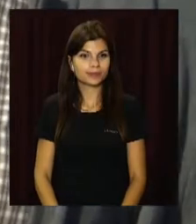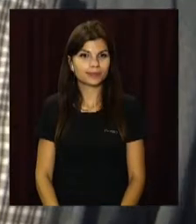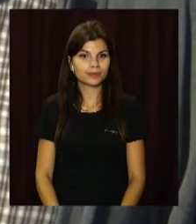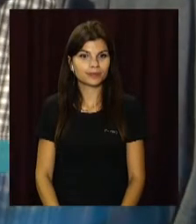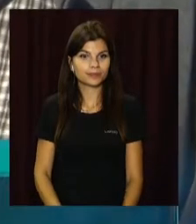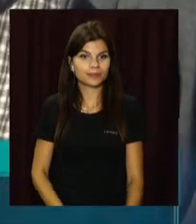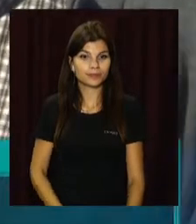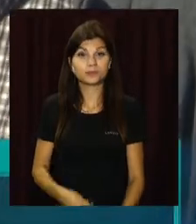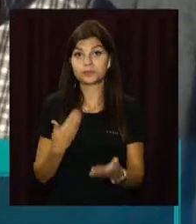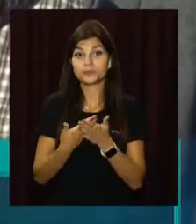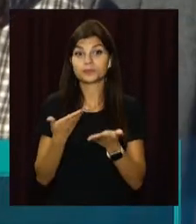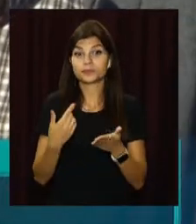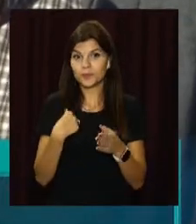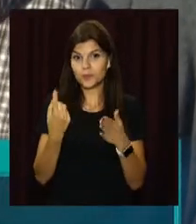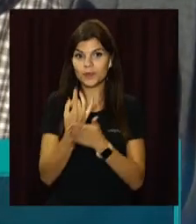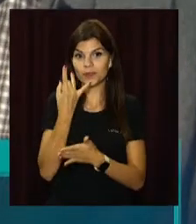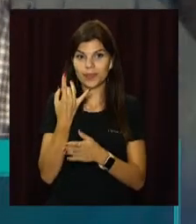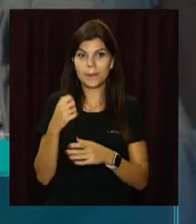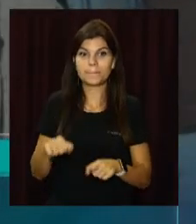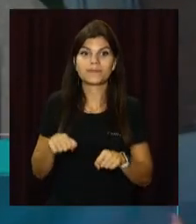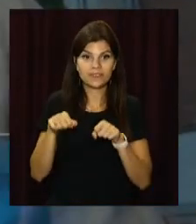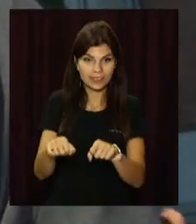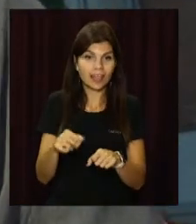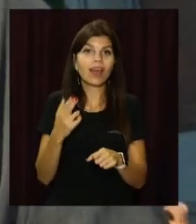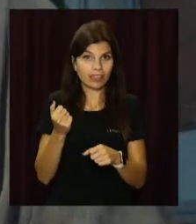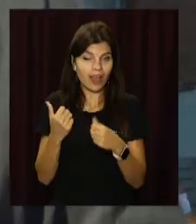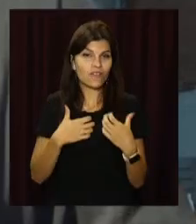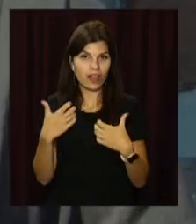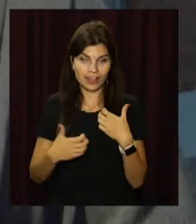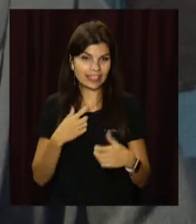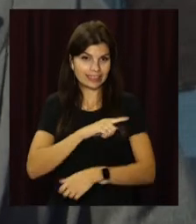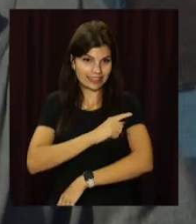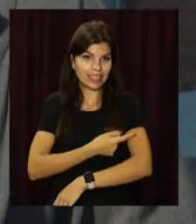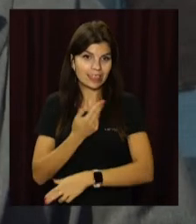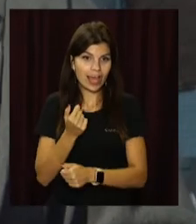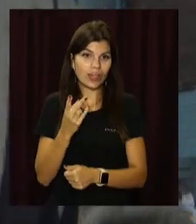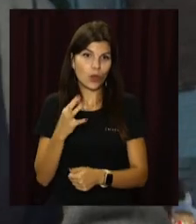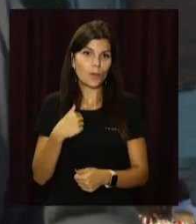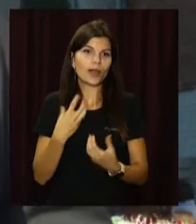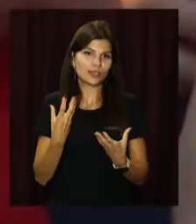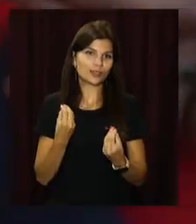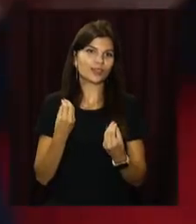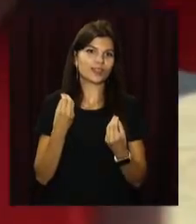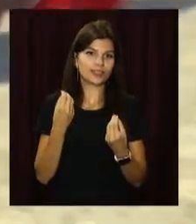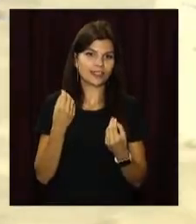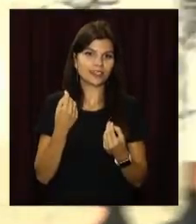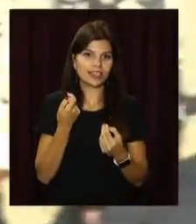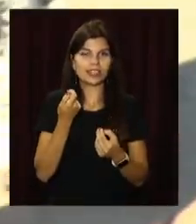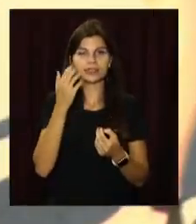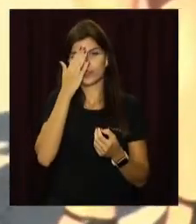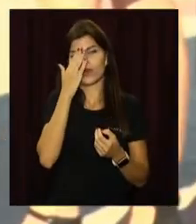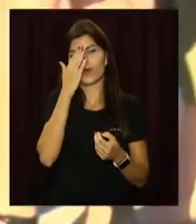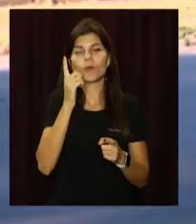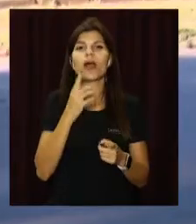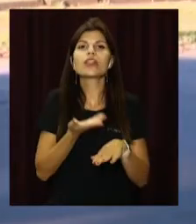Ось це ми перший раз ведемо. Волновались, звісно, дуже сильно, але, звісно, ми ще сонні. Тяжело після лету